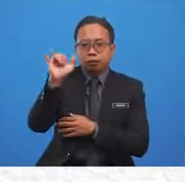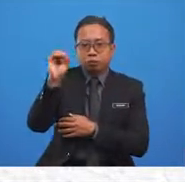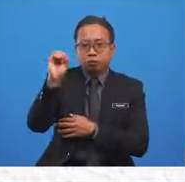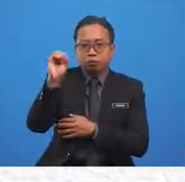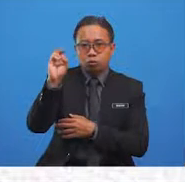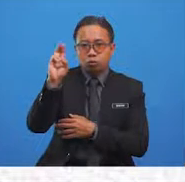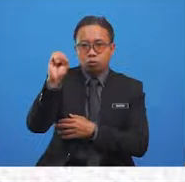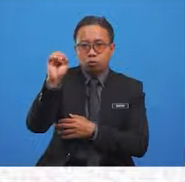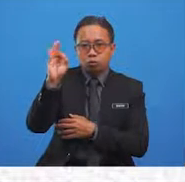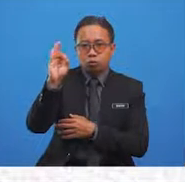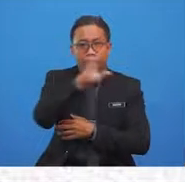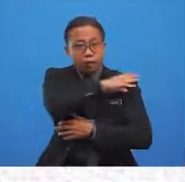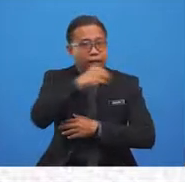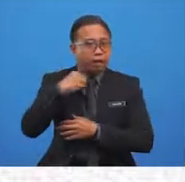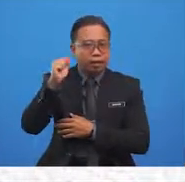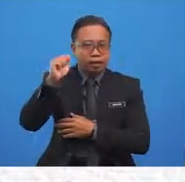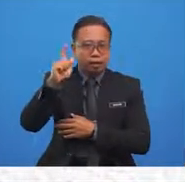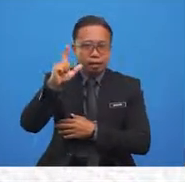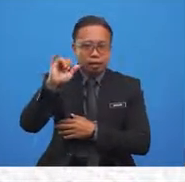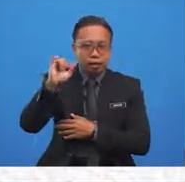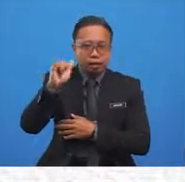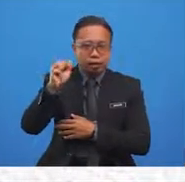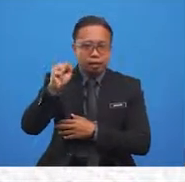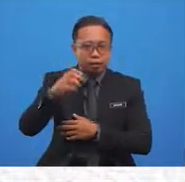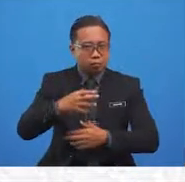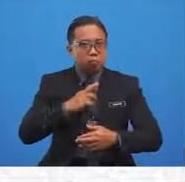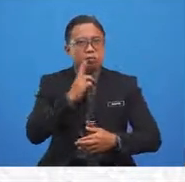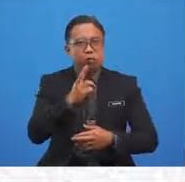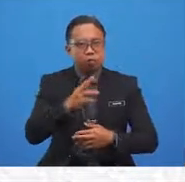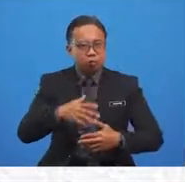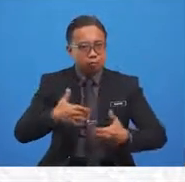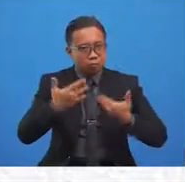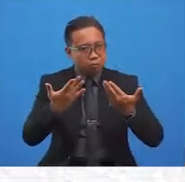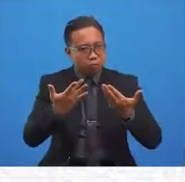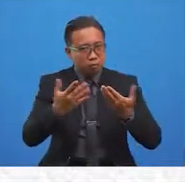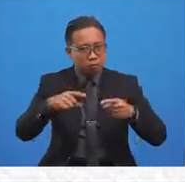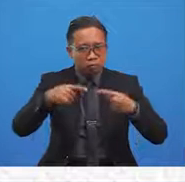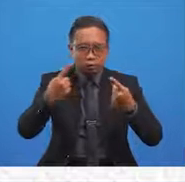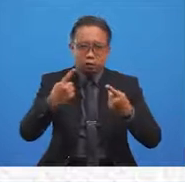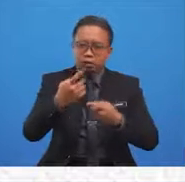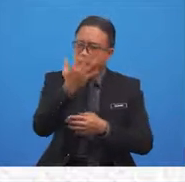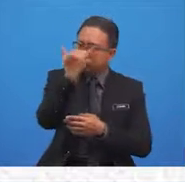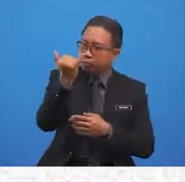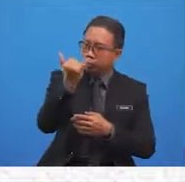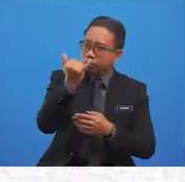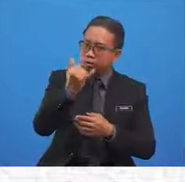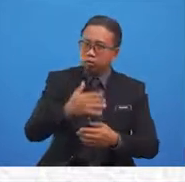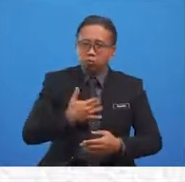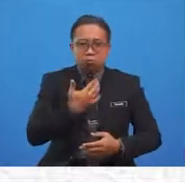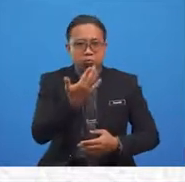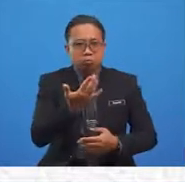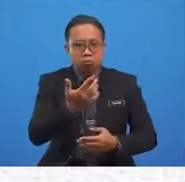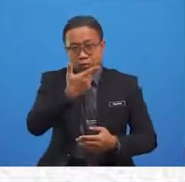and Aliyah are excited. They are excited because it is the